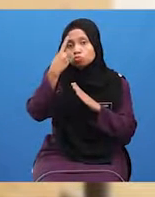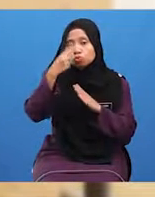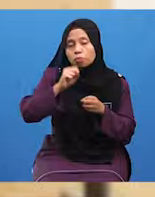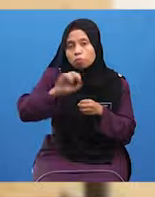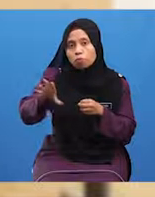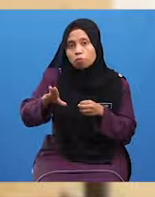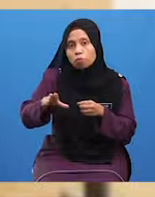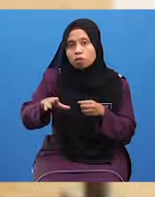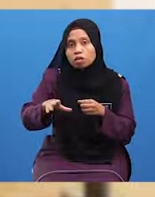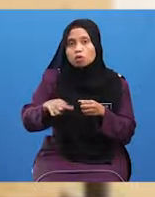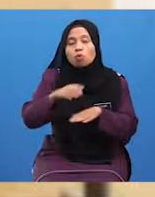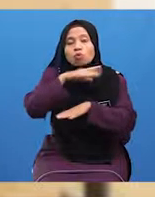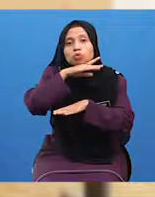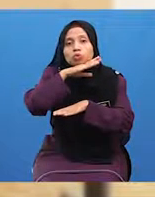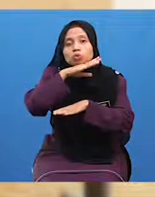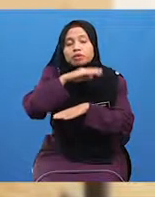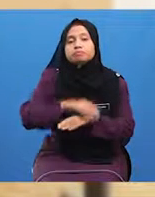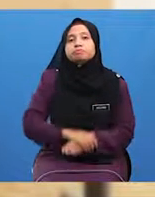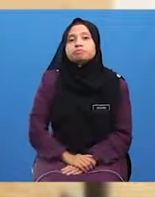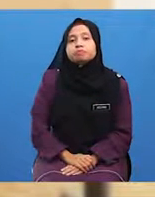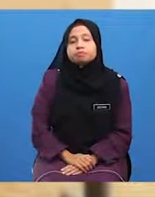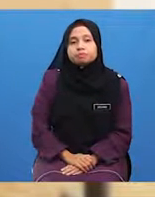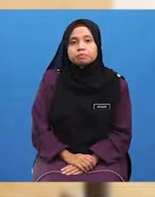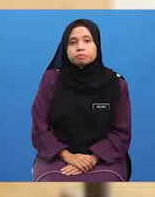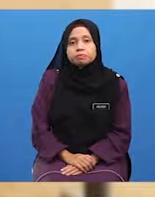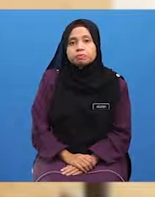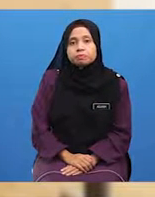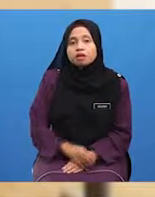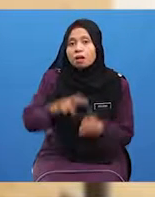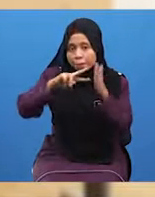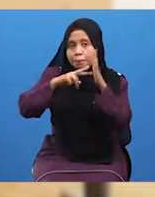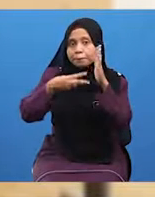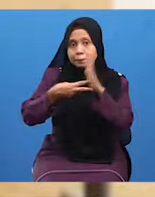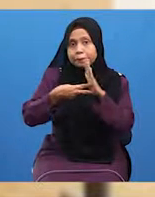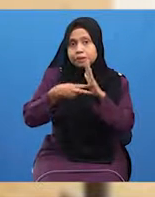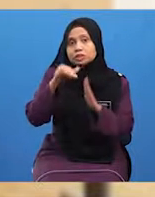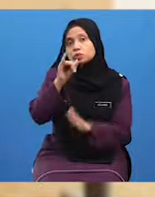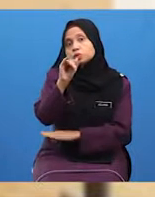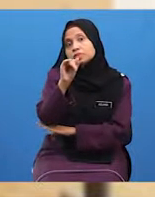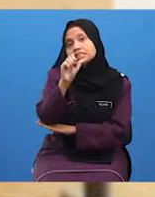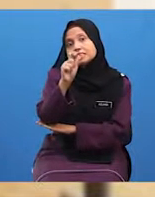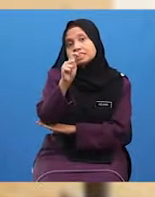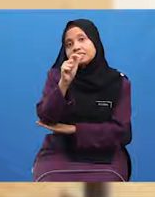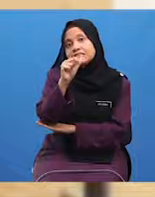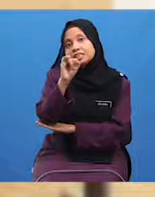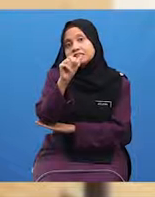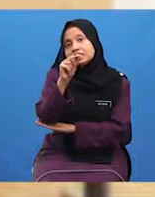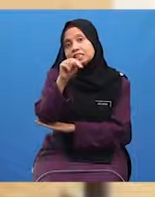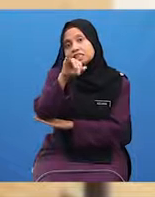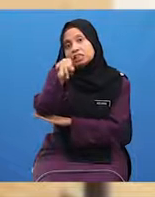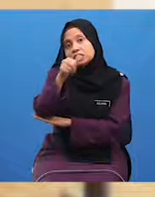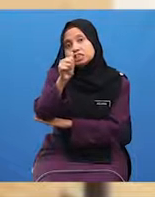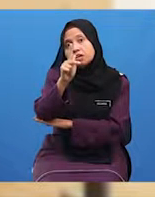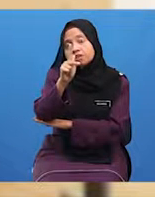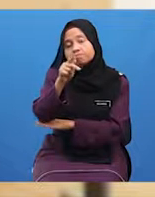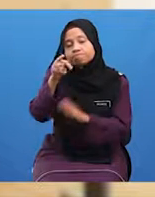membuang najis atau air besar Maksud istinjak yang paling mudah ialah